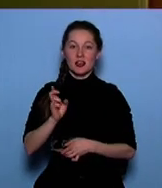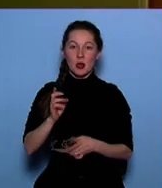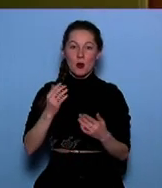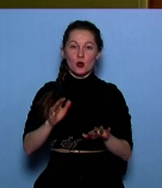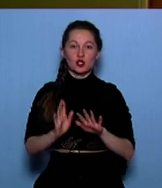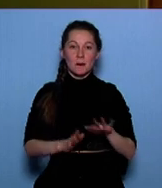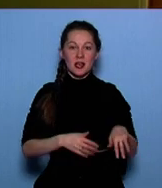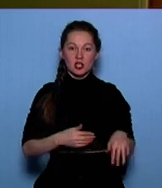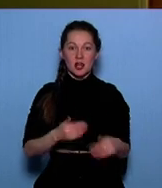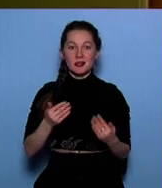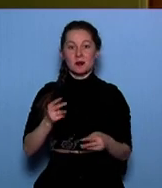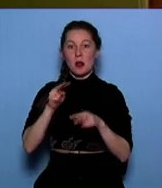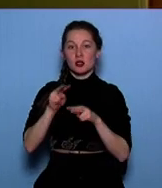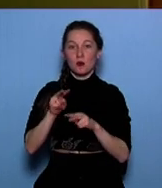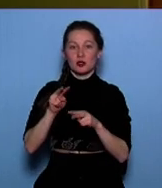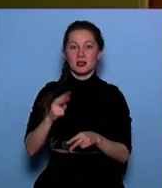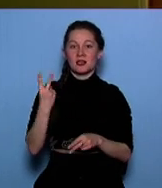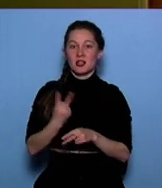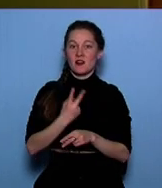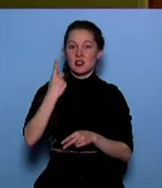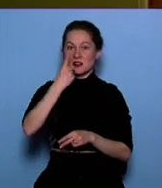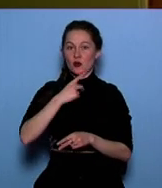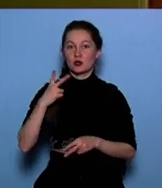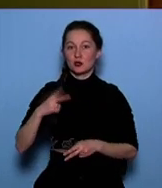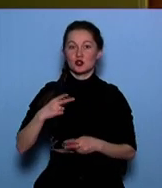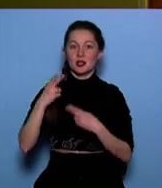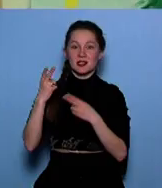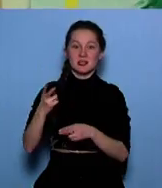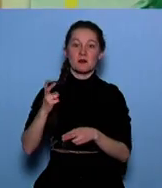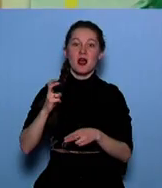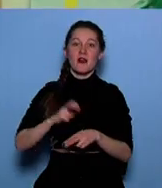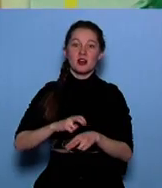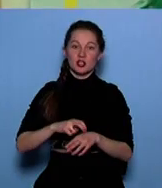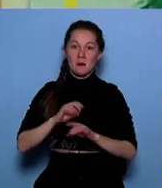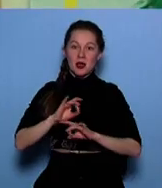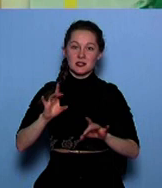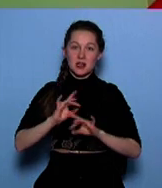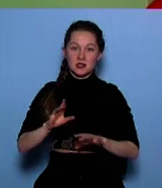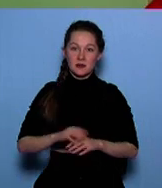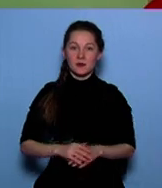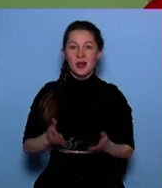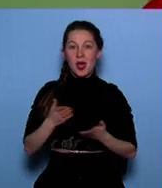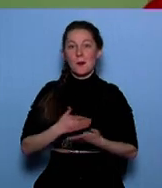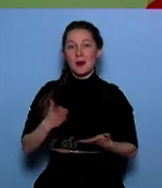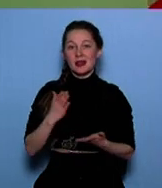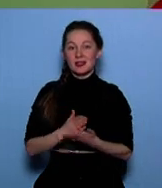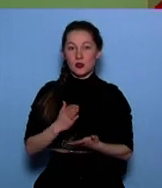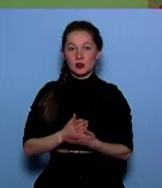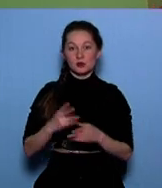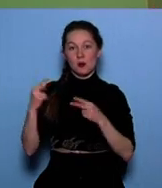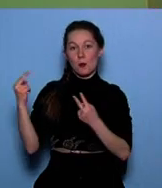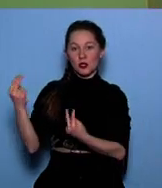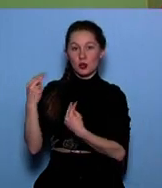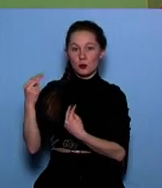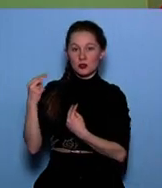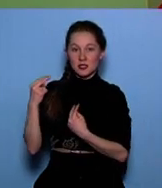позади. Теперь только наблюдение. Два раза в год с дочкой ездим в Москву к врачам, рассказывает Елена. Мы находимся под наблюдением Ольги Григорьевны